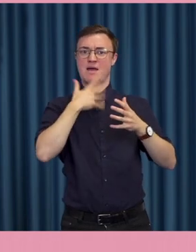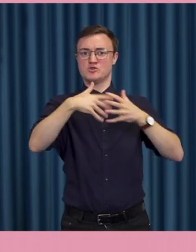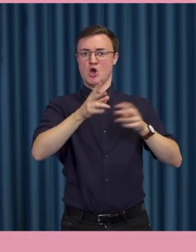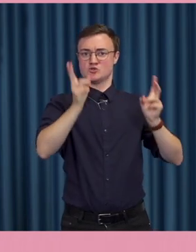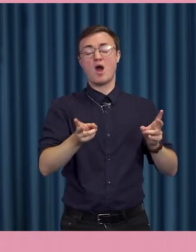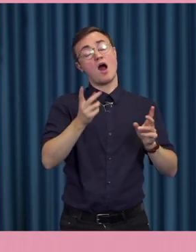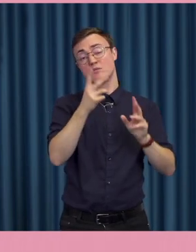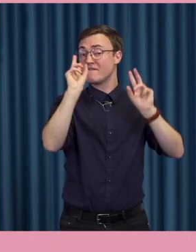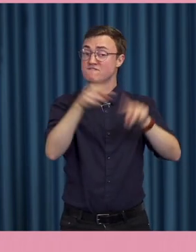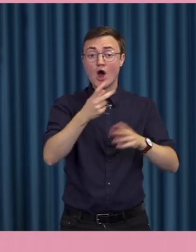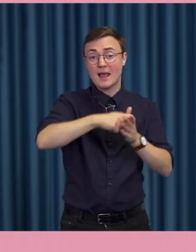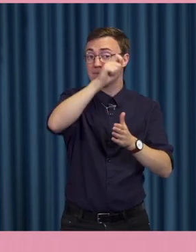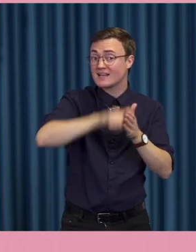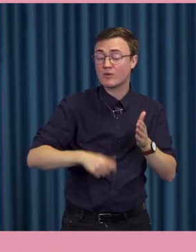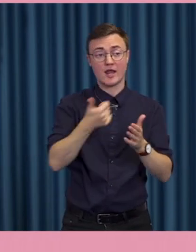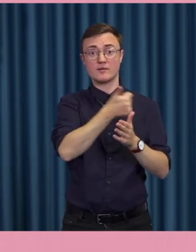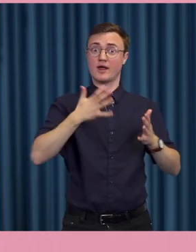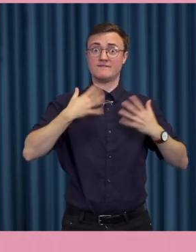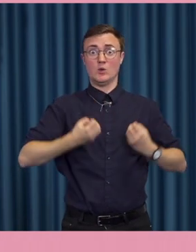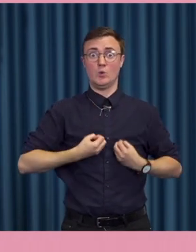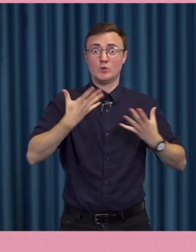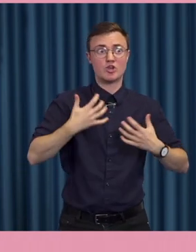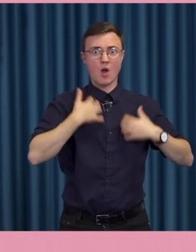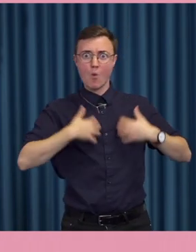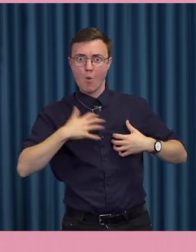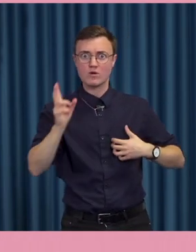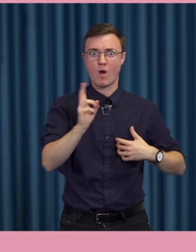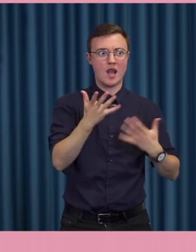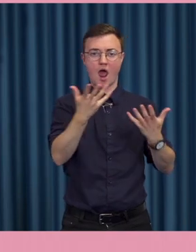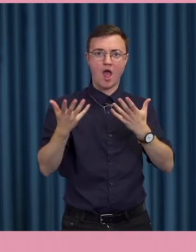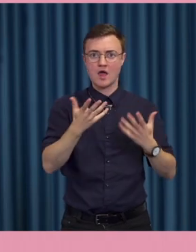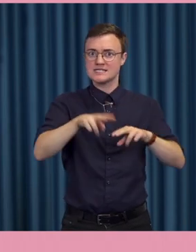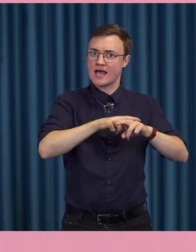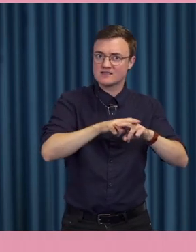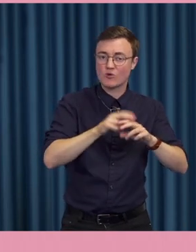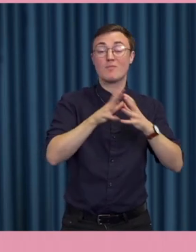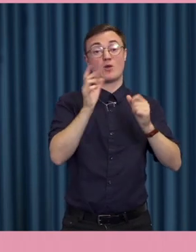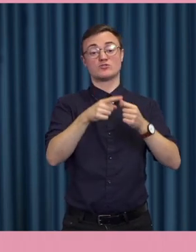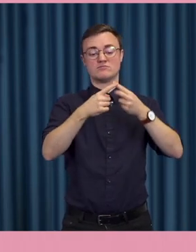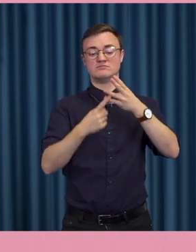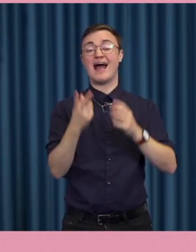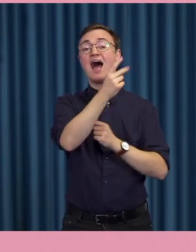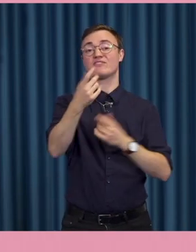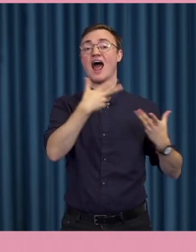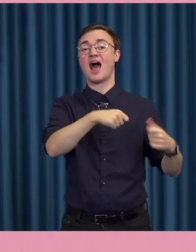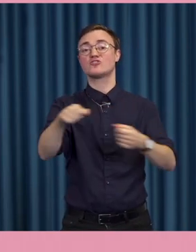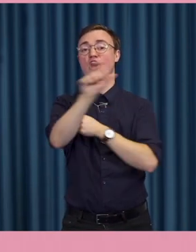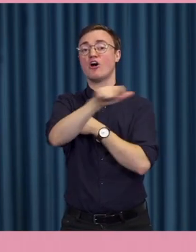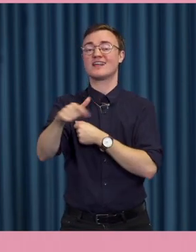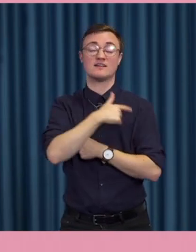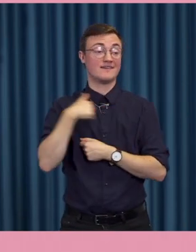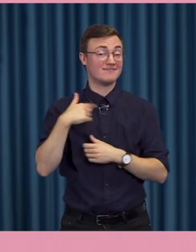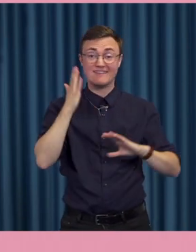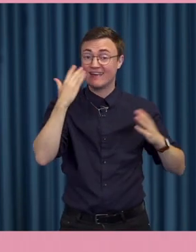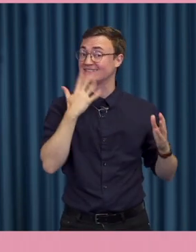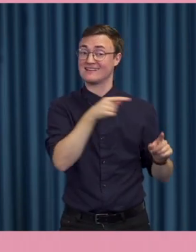oro. Eller sin drivkraft för någonting. Men sen så finns det en hel del andra aktörer som vi inte kan identifiera. Som vi inte vet